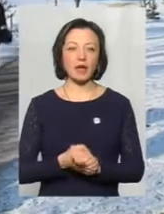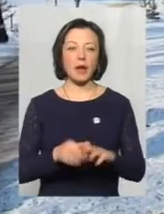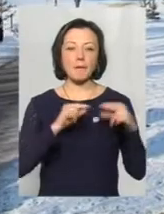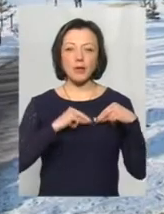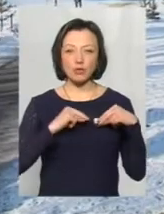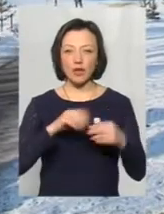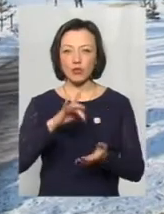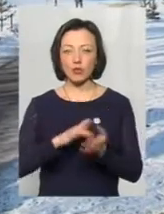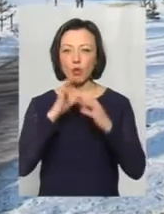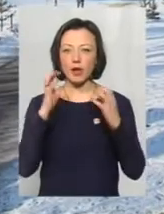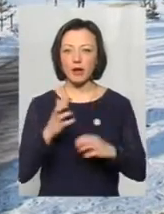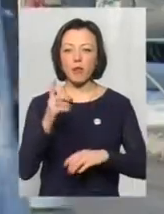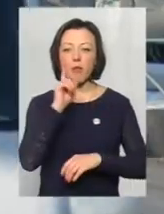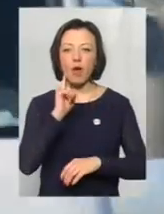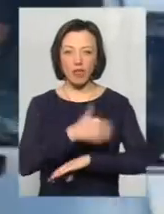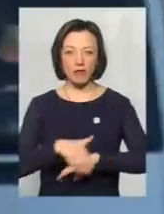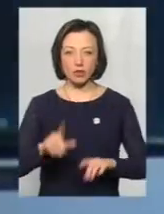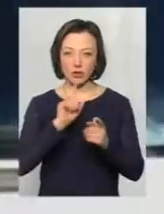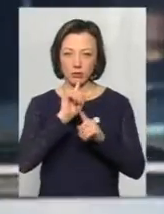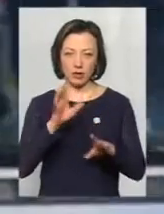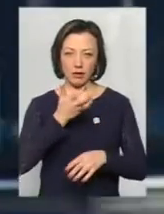пункти обігріву, поки на дворі не потепліє.